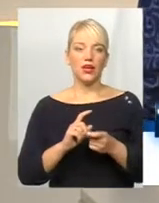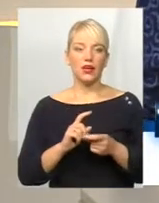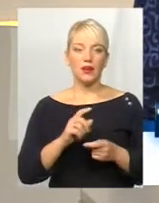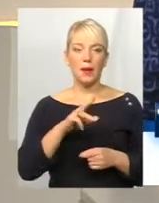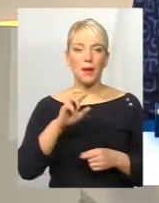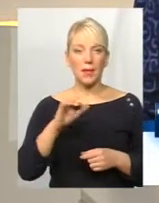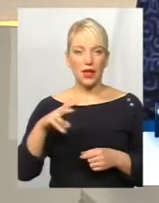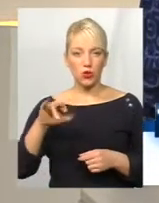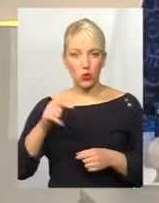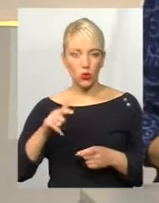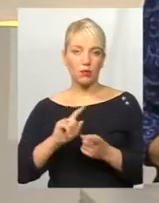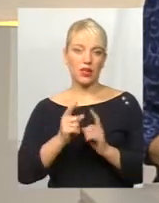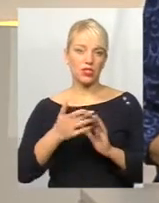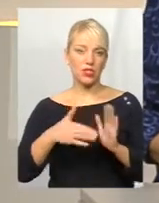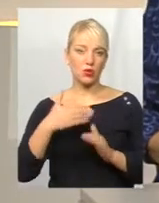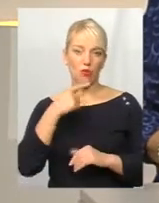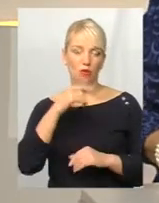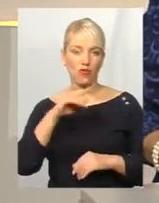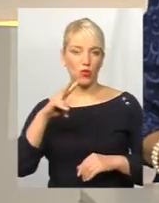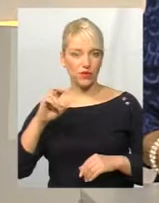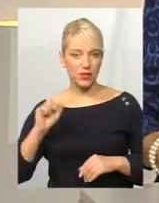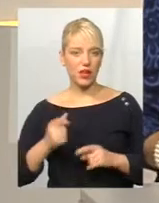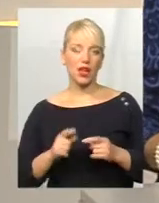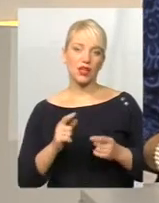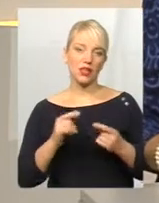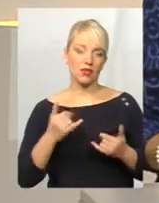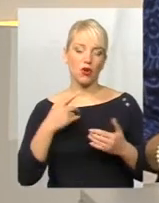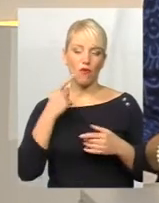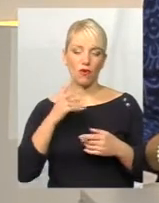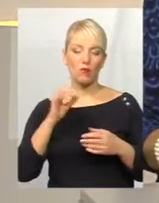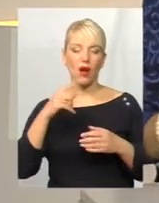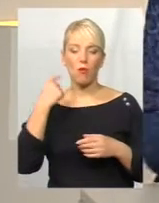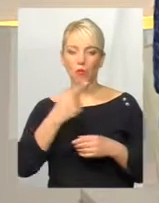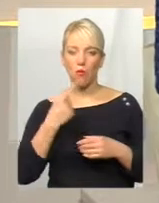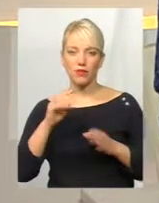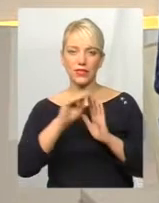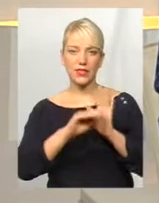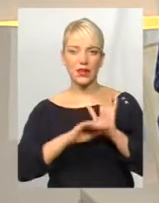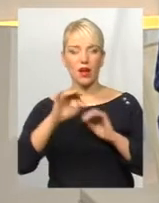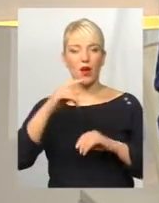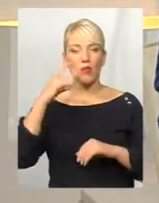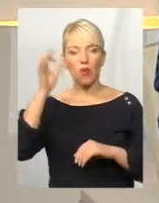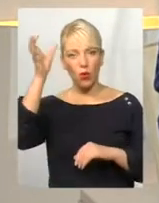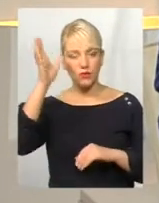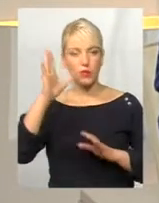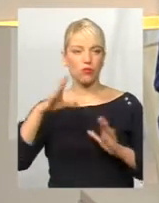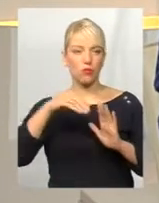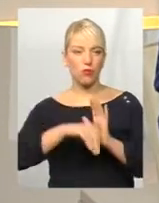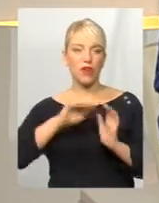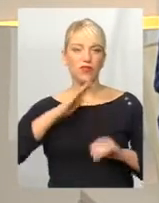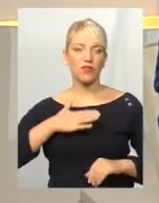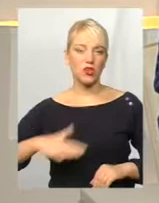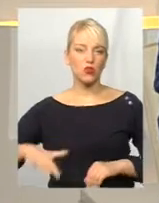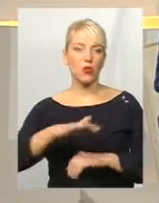Фіновської. І нині у цій студії ми говоримо про те, як мовна стаття закону про освіту буде проваджуватися в нашому краї,